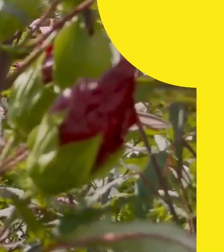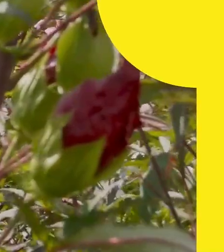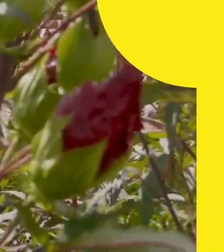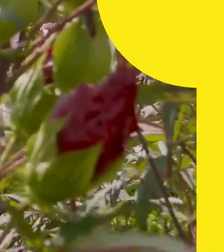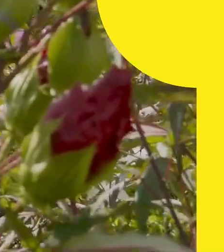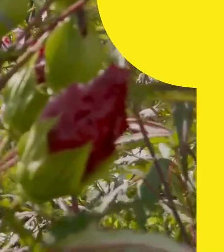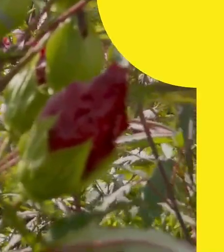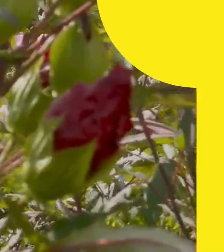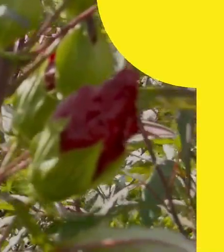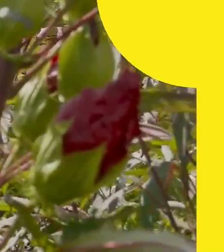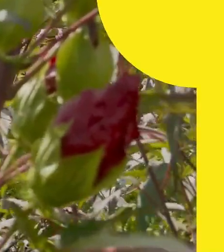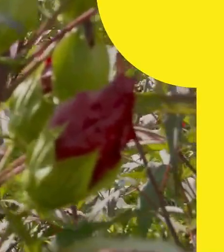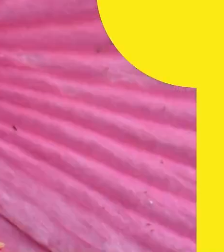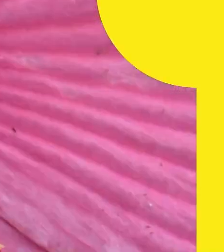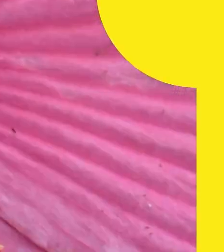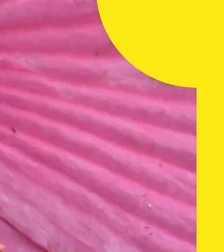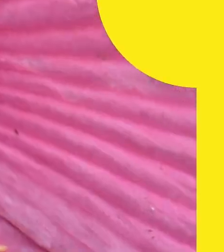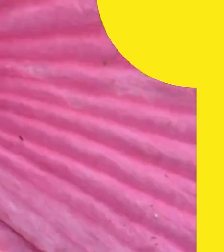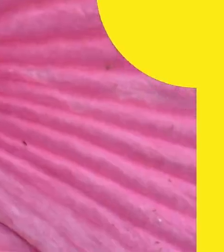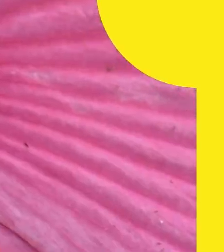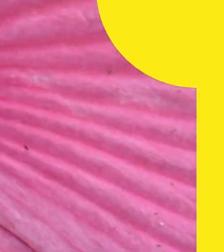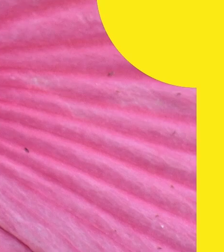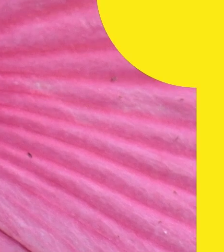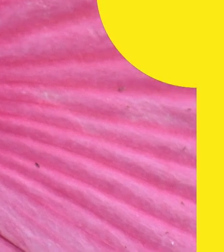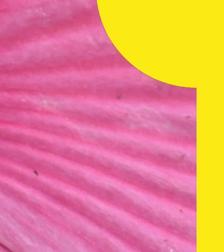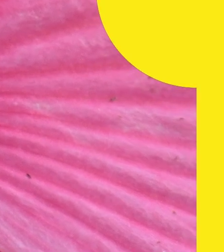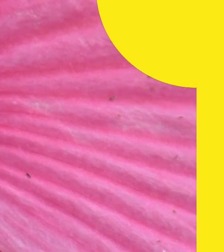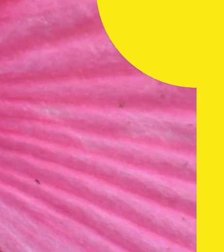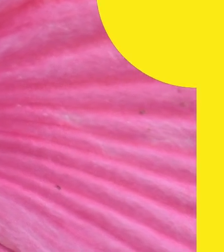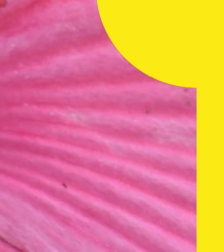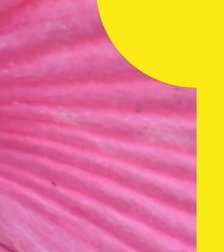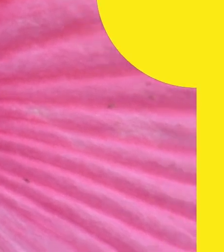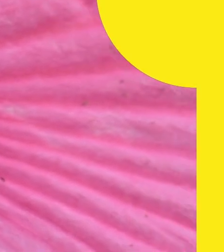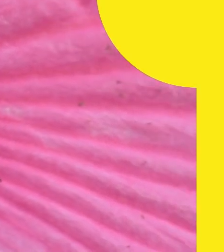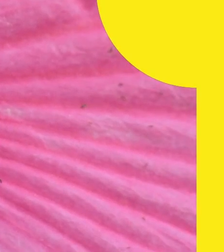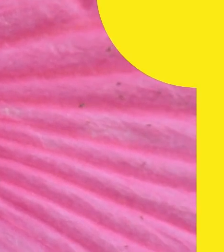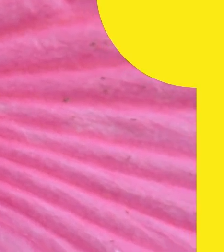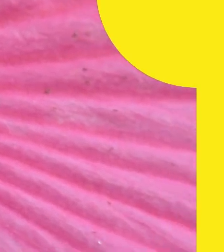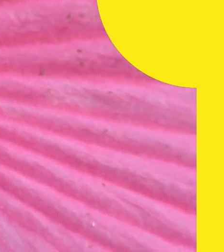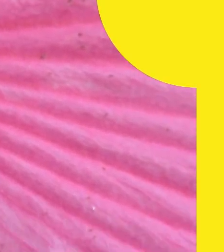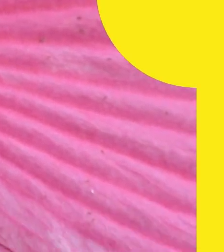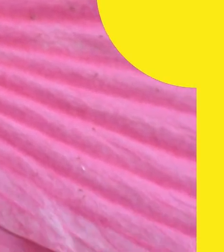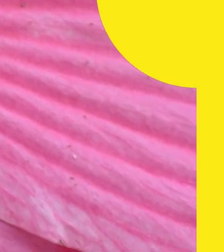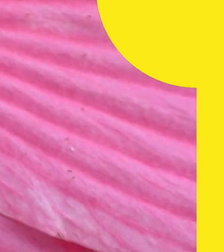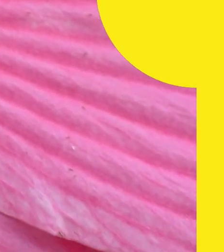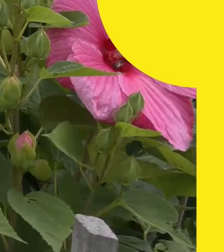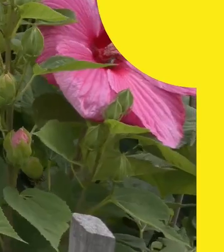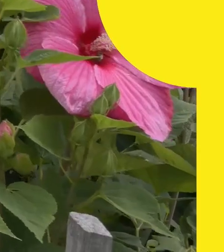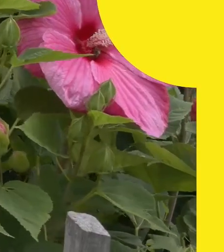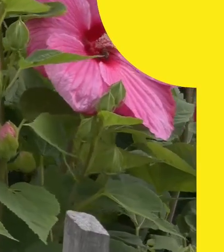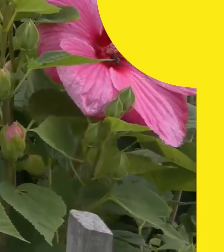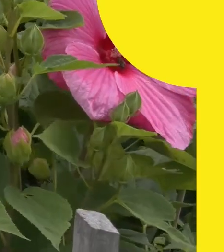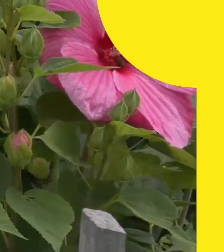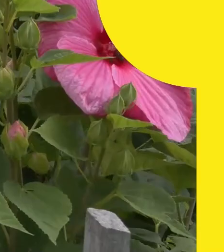За прогнозом синоптиків, вихідними по Черкаській області мінлива хмарність. Від вночі без істотних опадів. Вдень